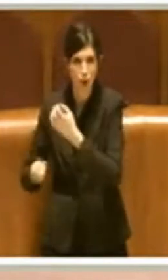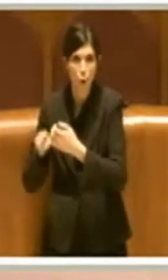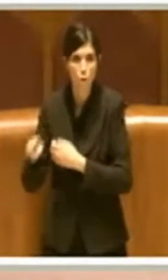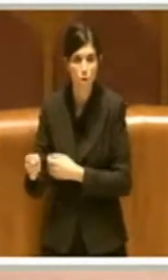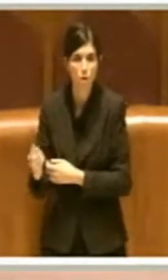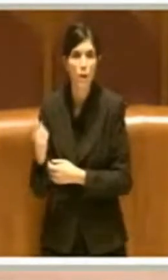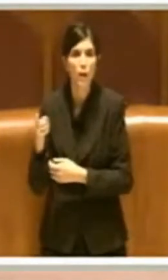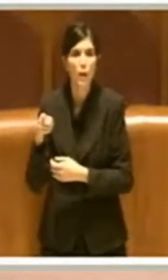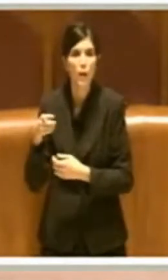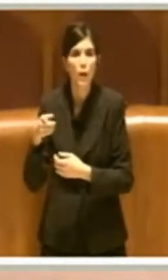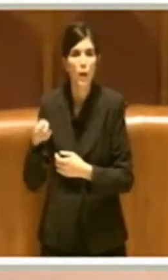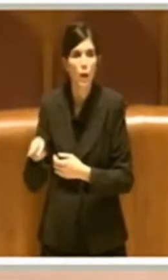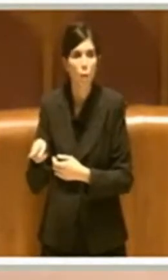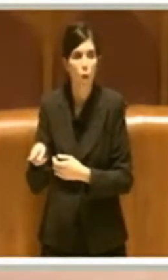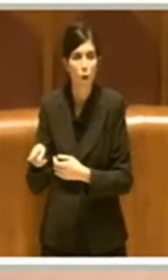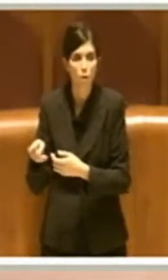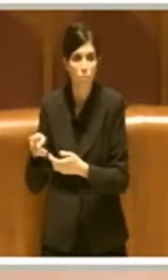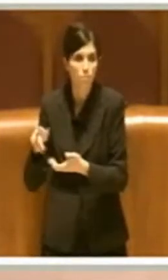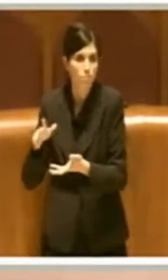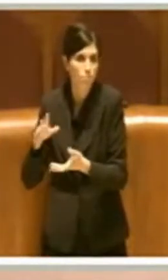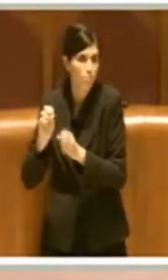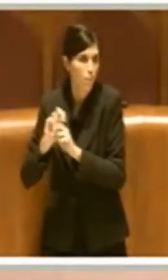tutti sanno che nel